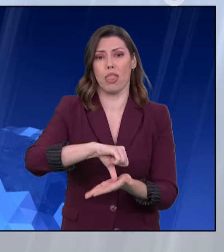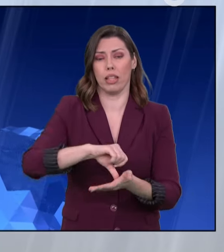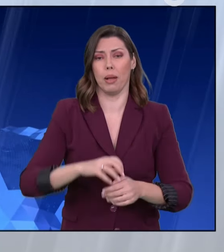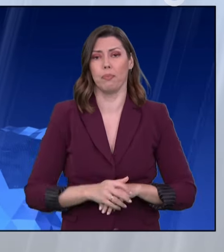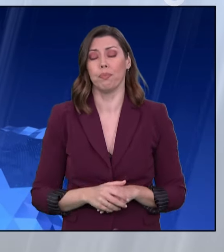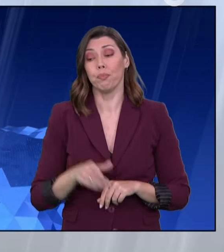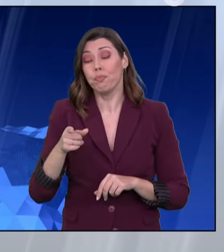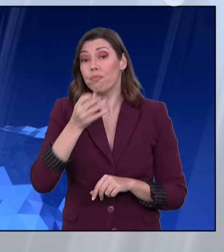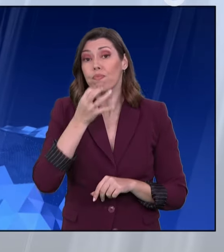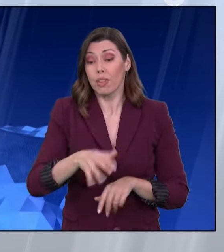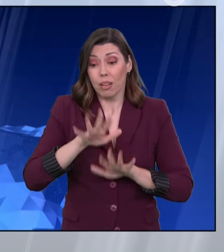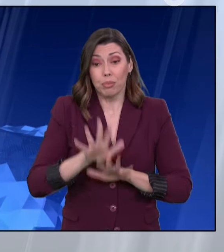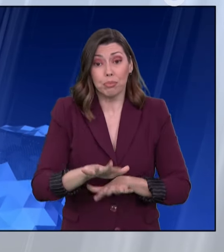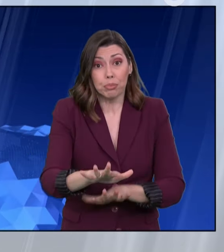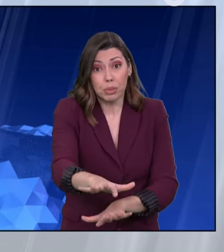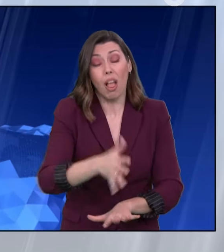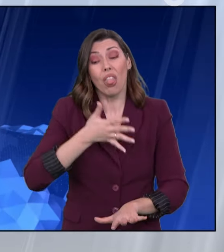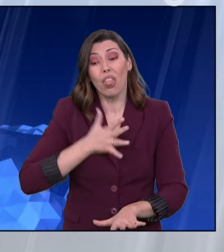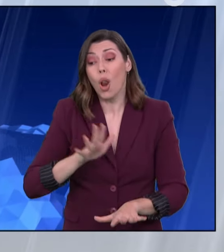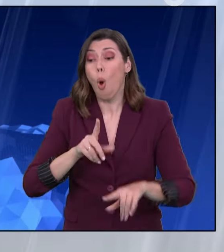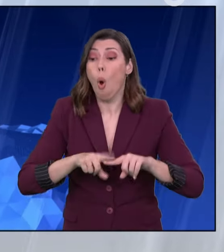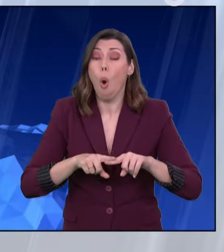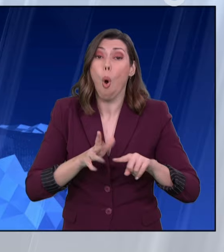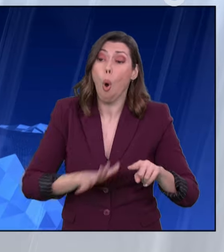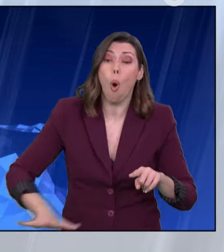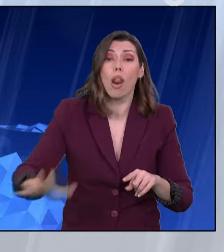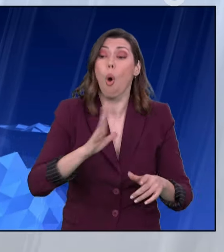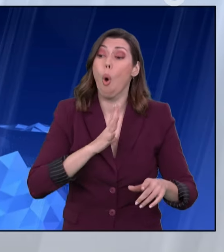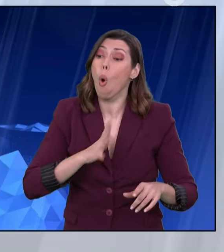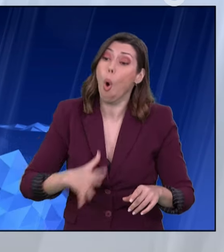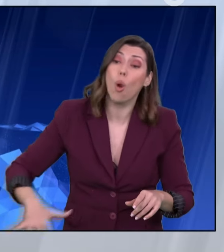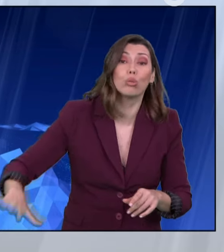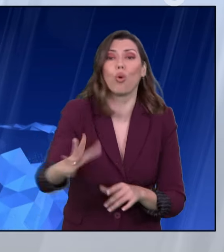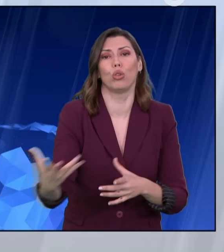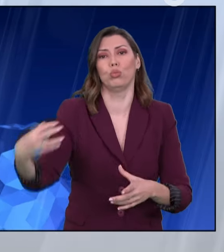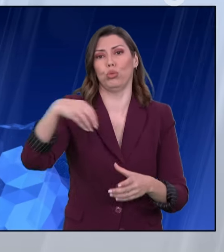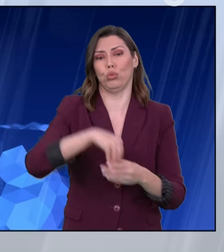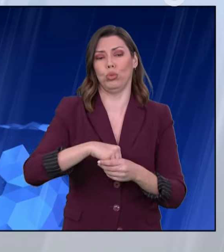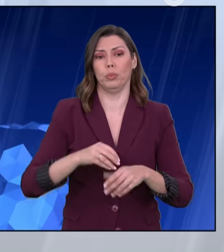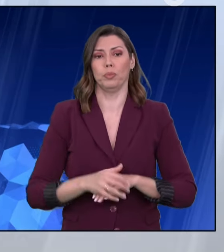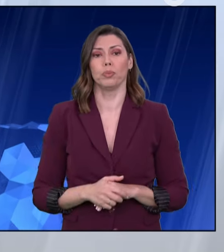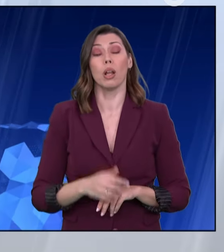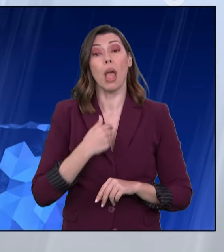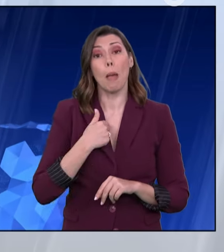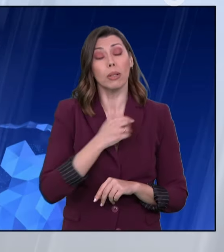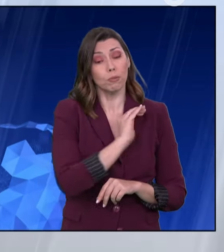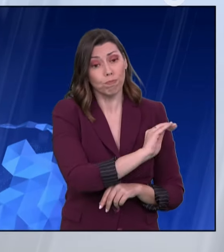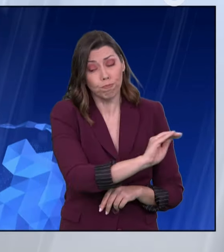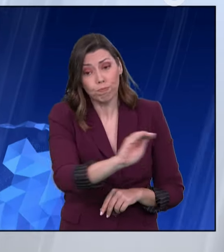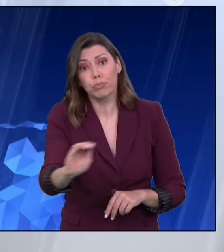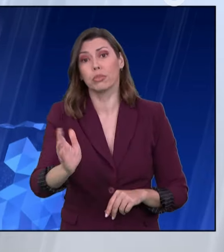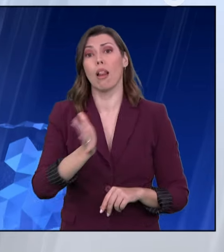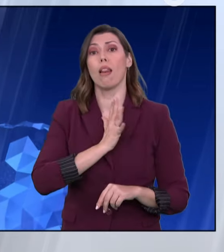αγροτικό συλλαλητήριο να μετατραπεί σε παλαϊκή κινητοποίηση. Καλώντας το λαό της Αθήνας να